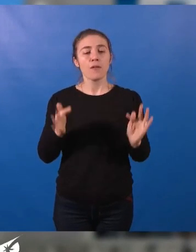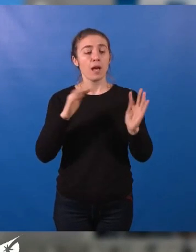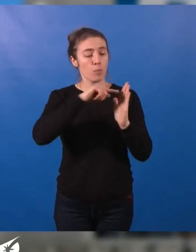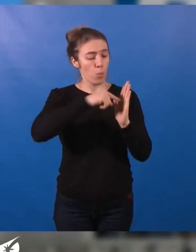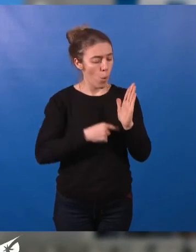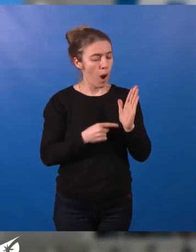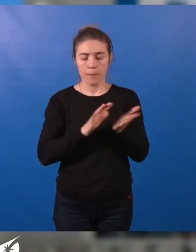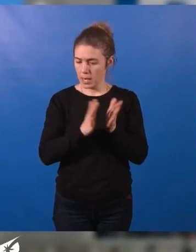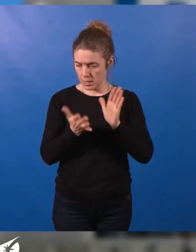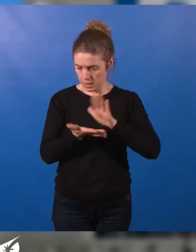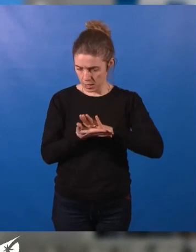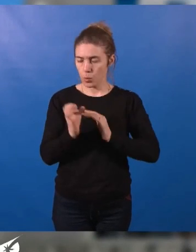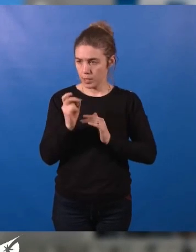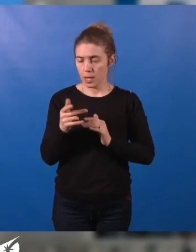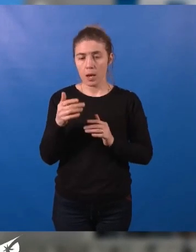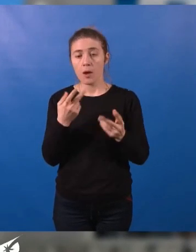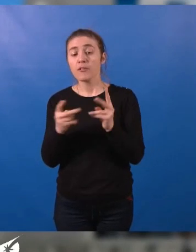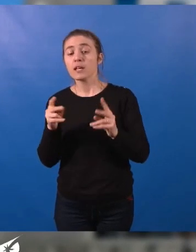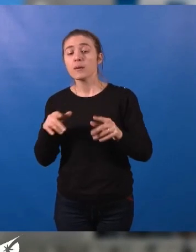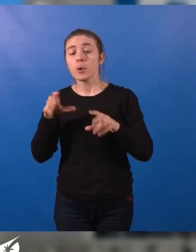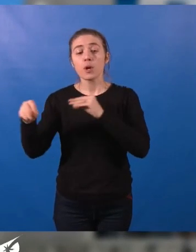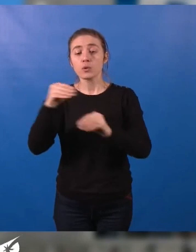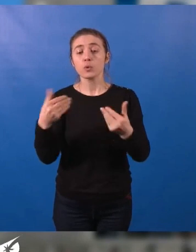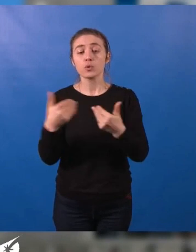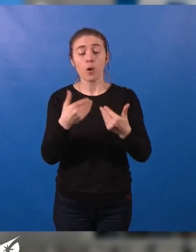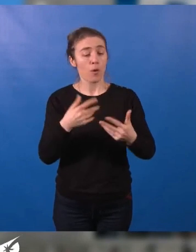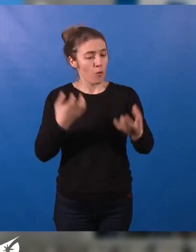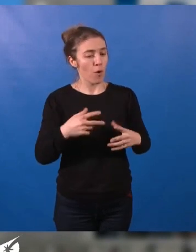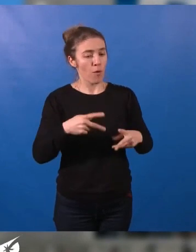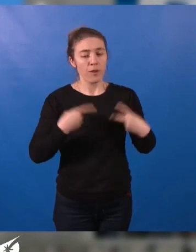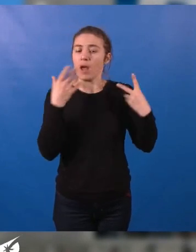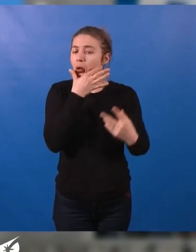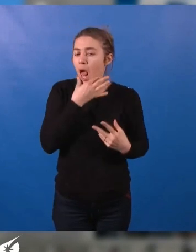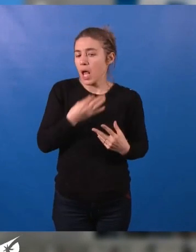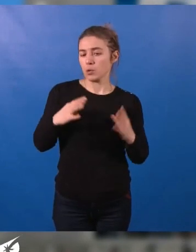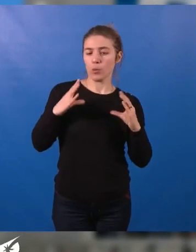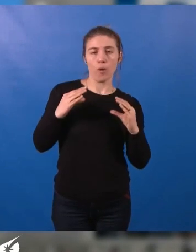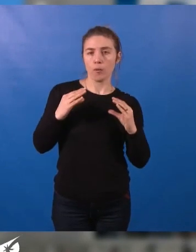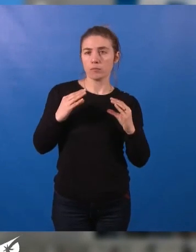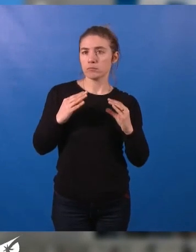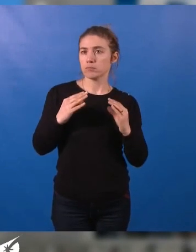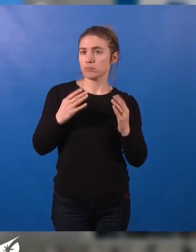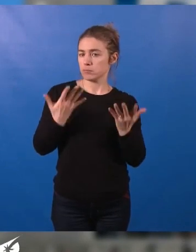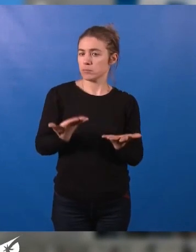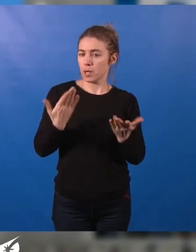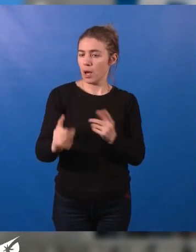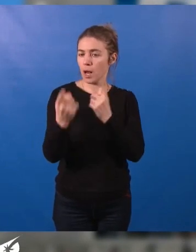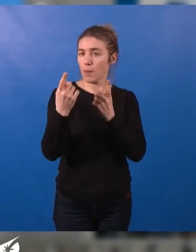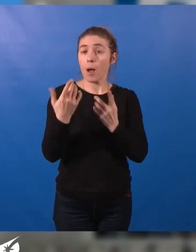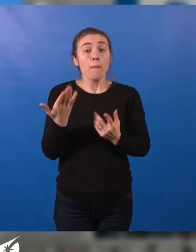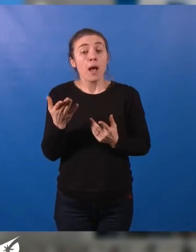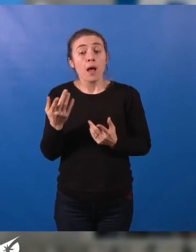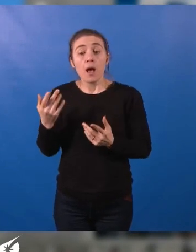ce que les habitants demandent des villes où il faut faire bon vivre. Pour certains, cela signifierait tout arrêter,